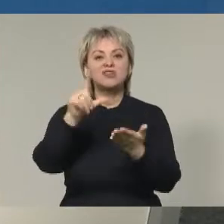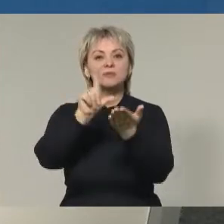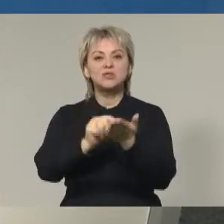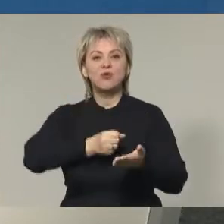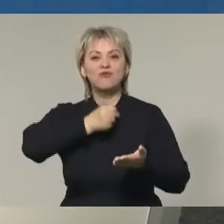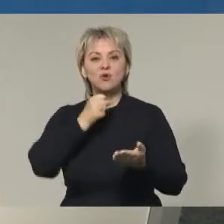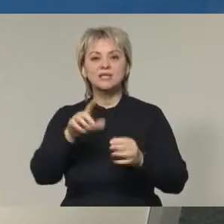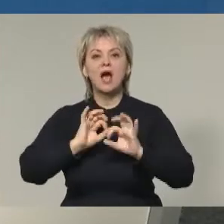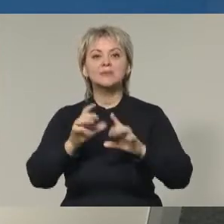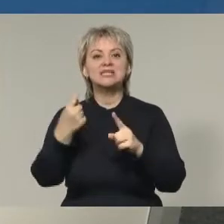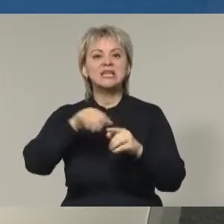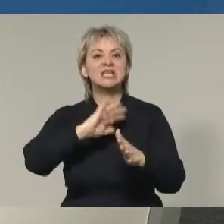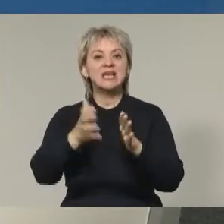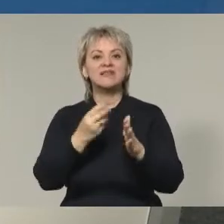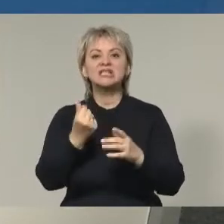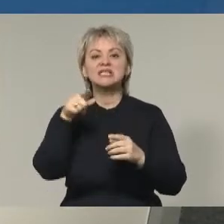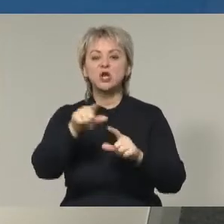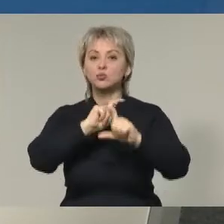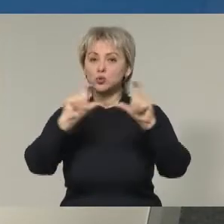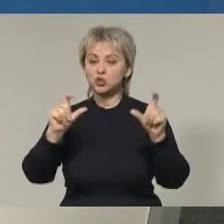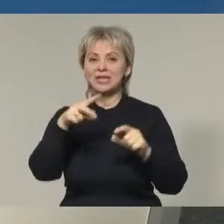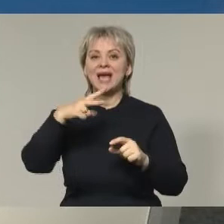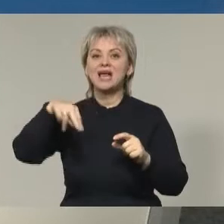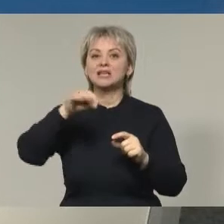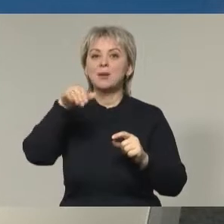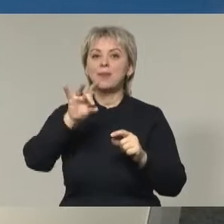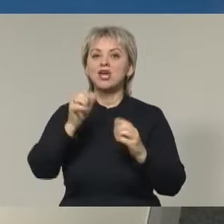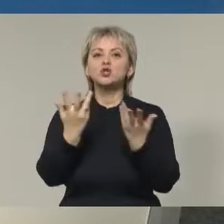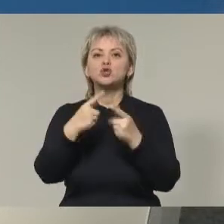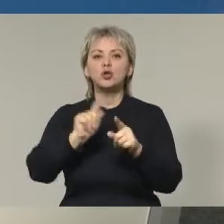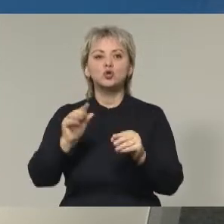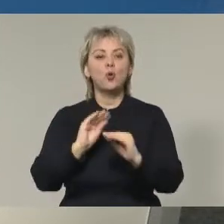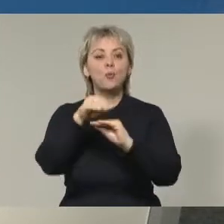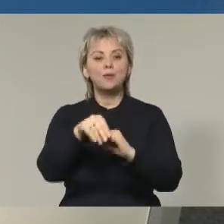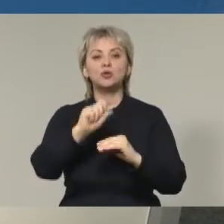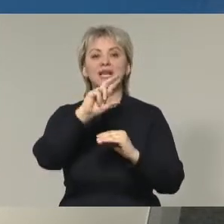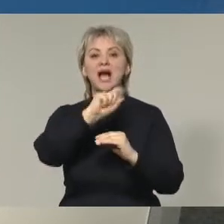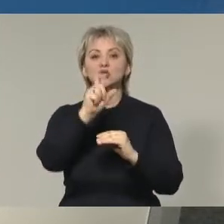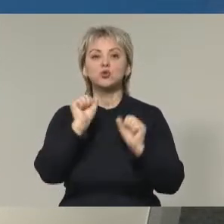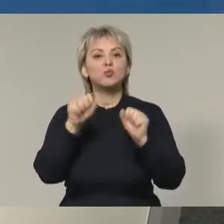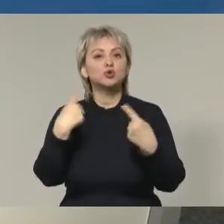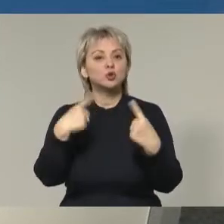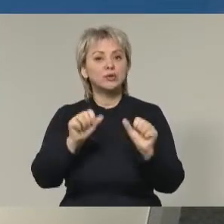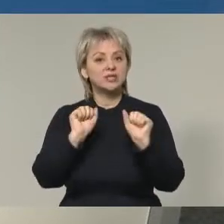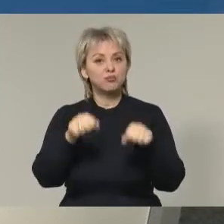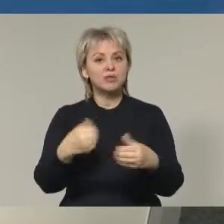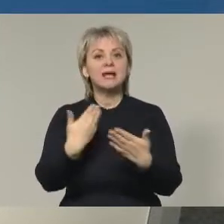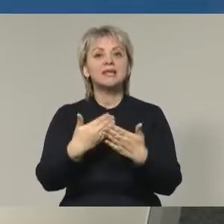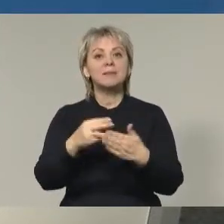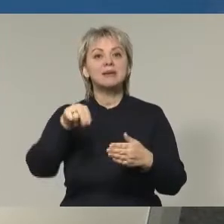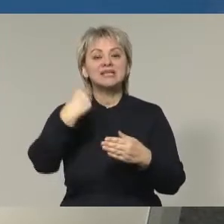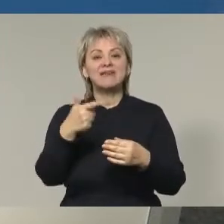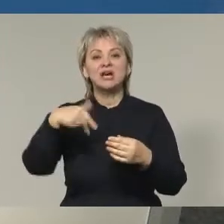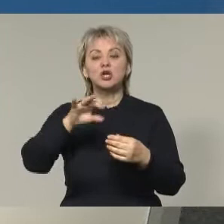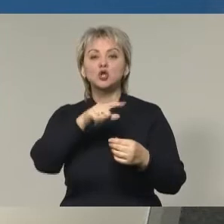пенсионный возраст, объяснив это нехваткой средств в бюджете. В ЛДПР считают, что пополнить казно можно и другими способами, например,